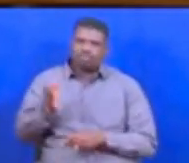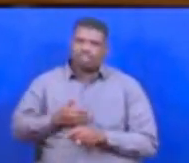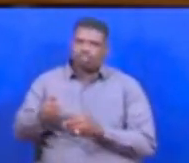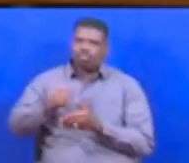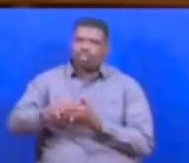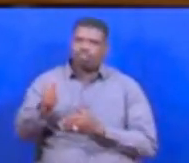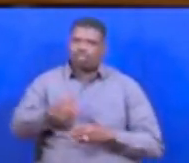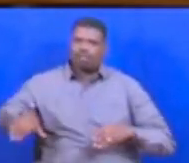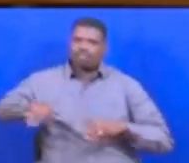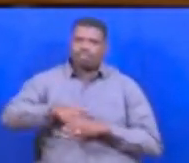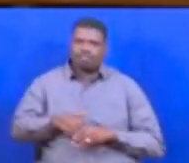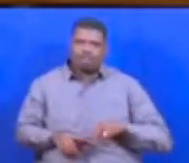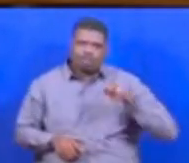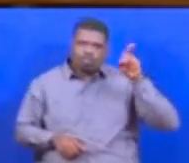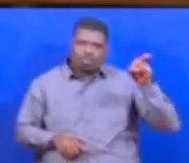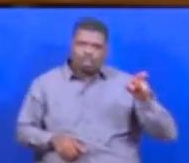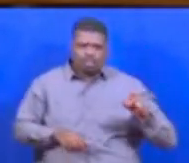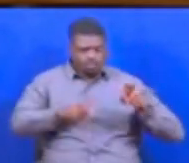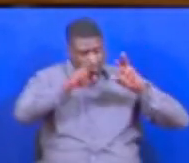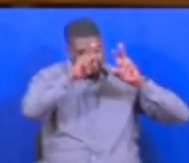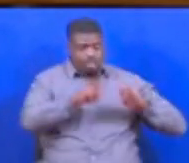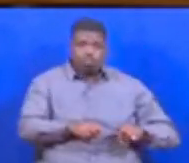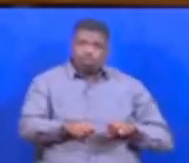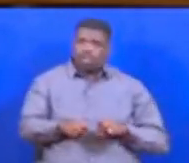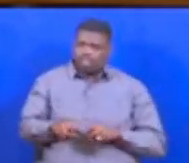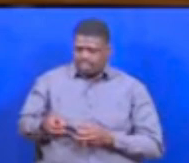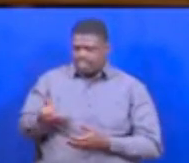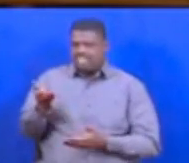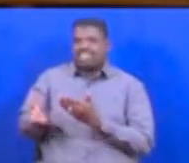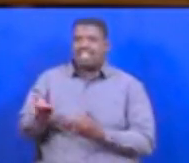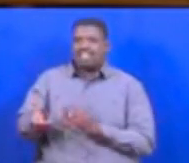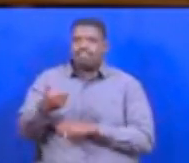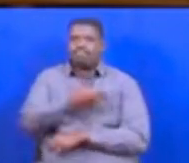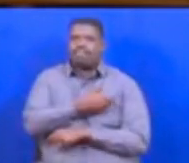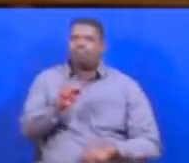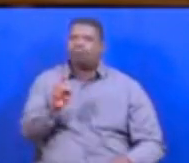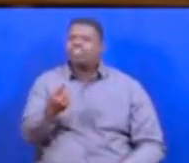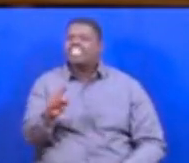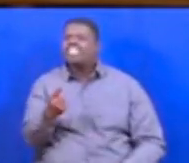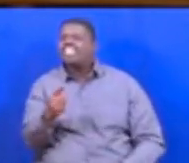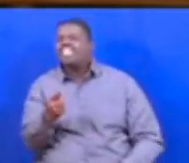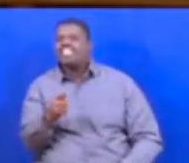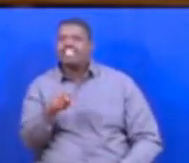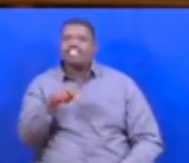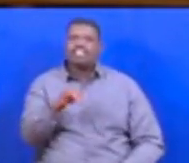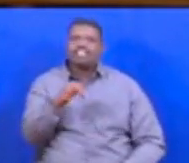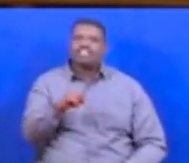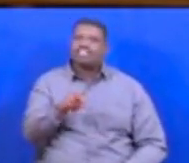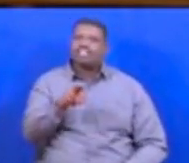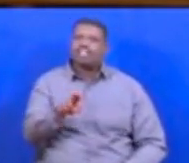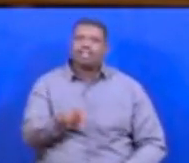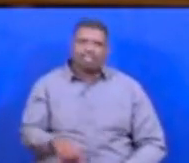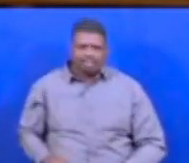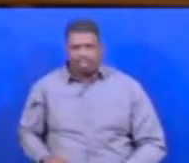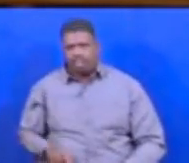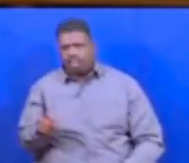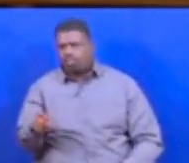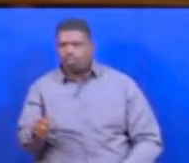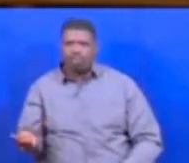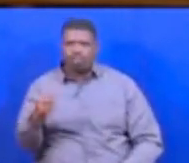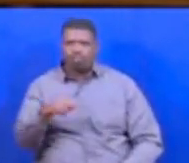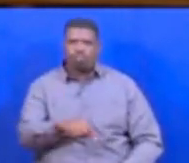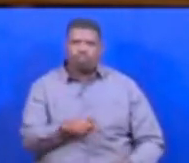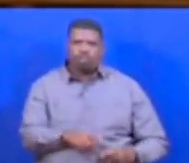Kwa wale razima wanakagua hile zahanati Nilimtibu nini njalu habu Anjalu habda alikuja